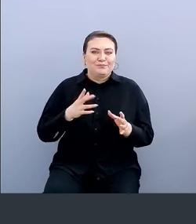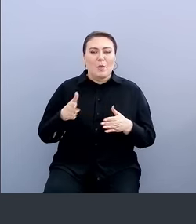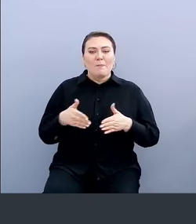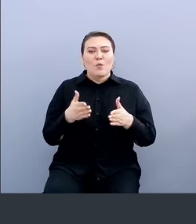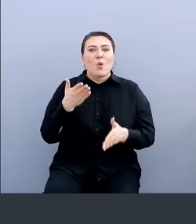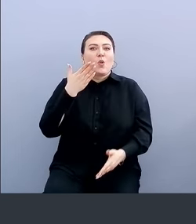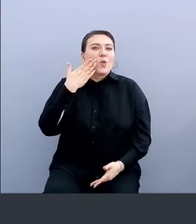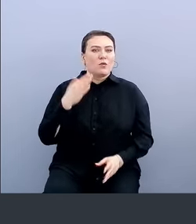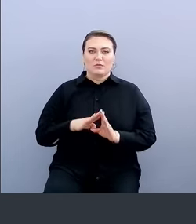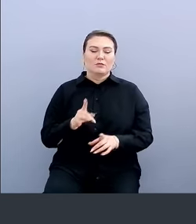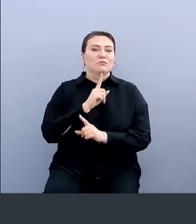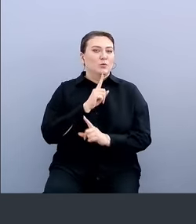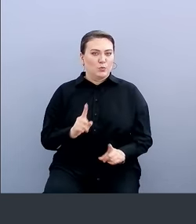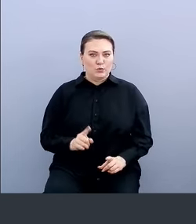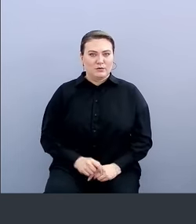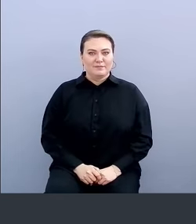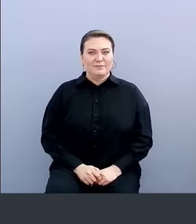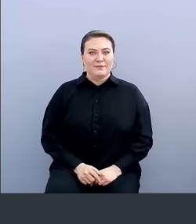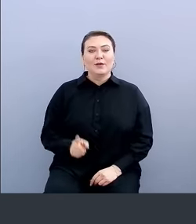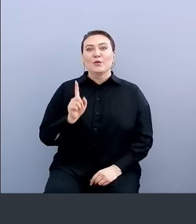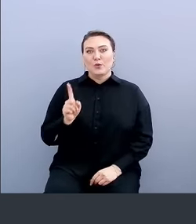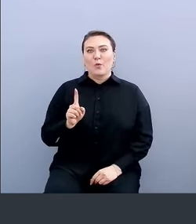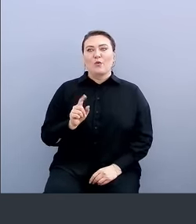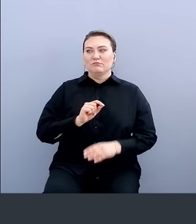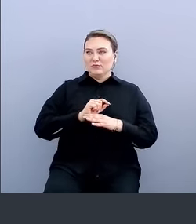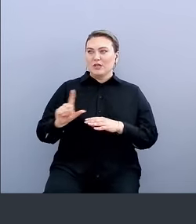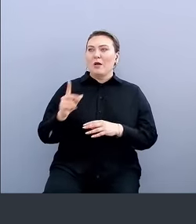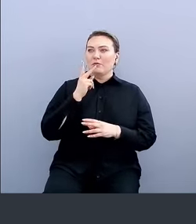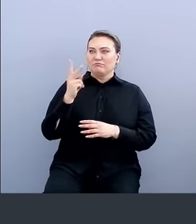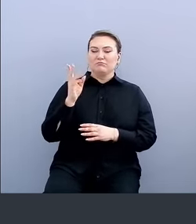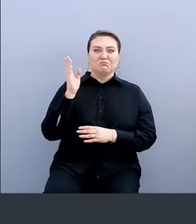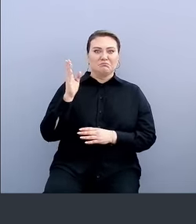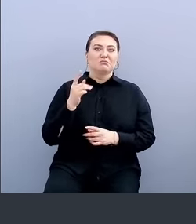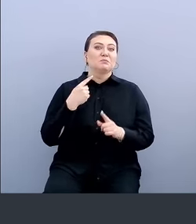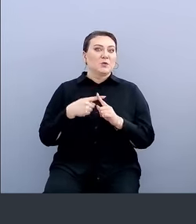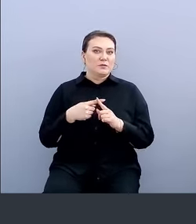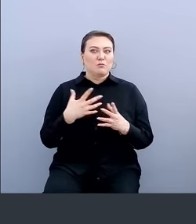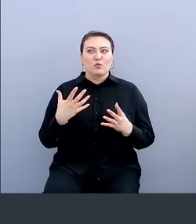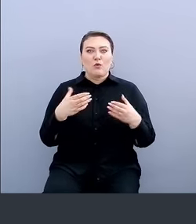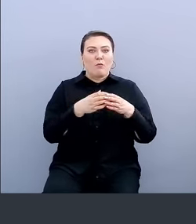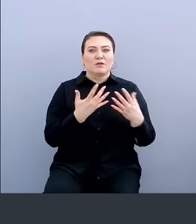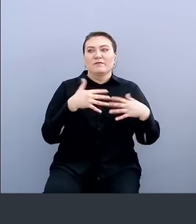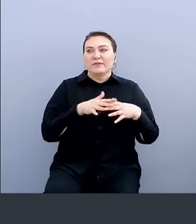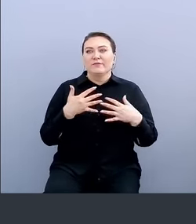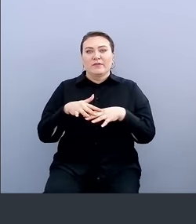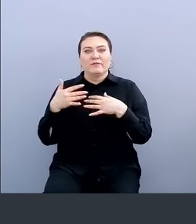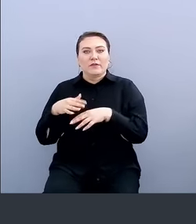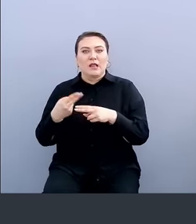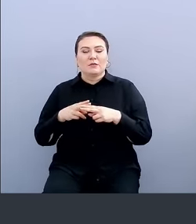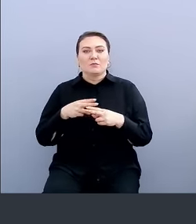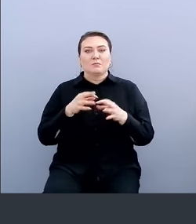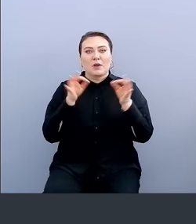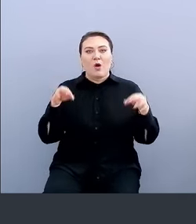легким не будет, но динамика позитивная, то есть все больше компаний это внедряют, браузеры